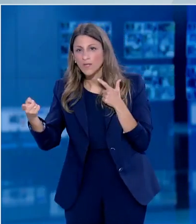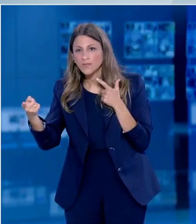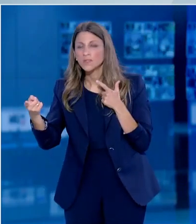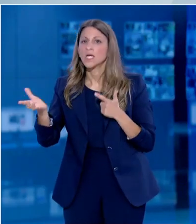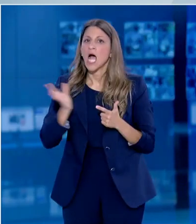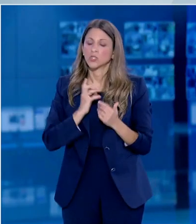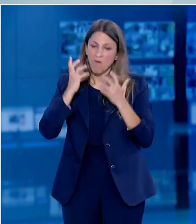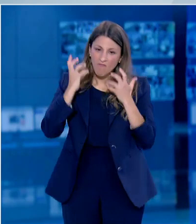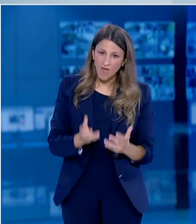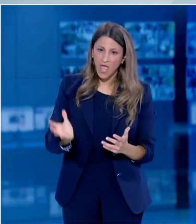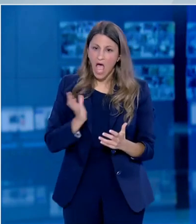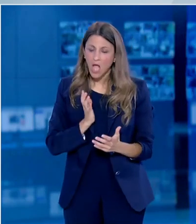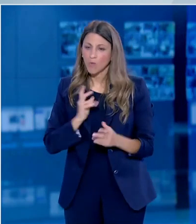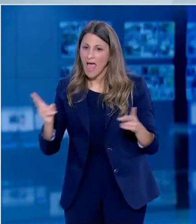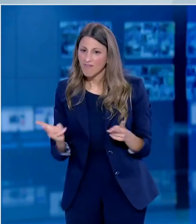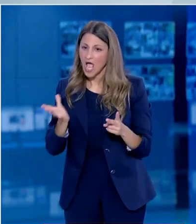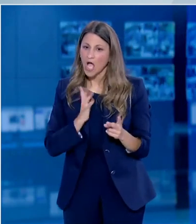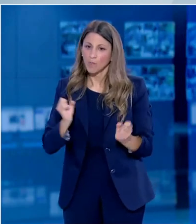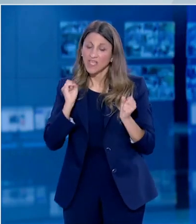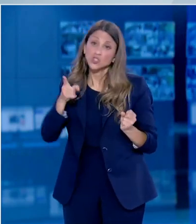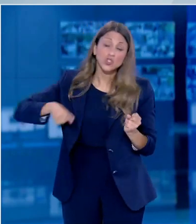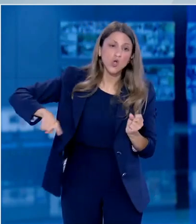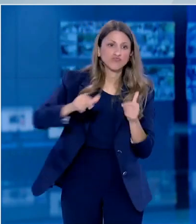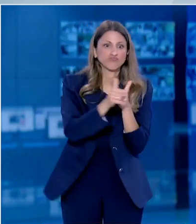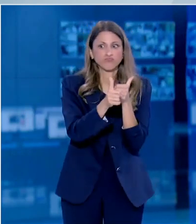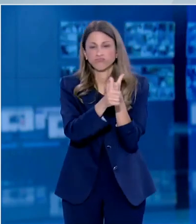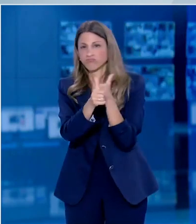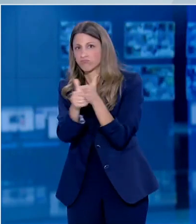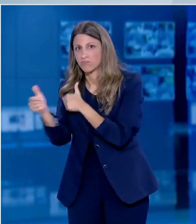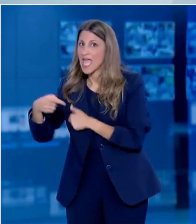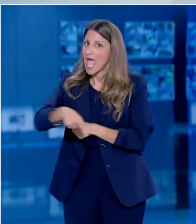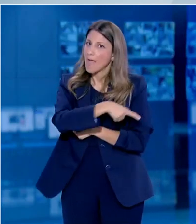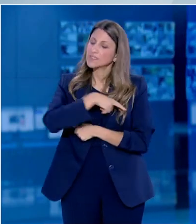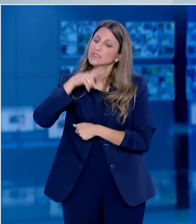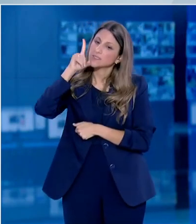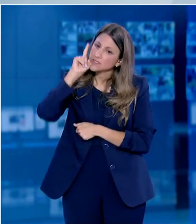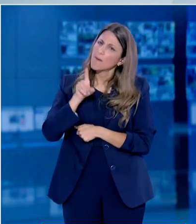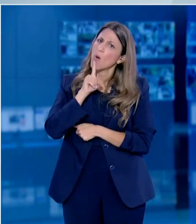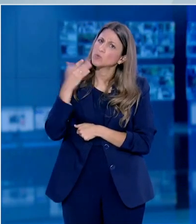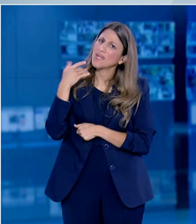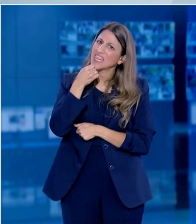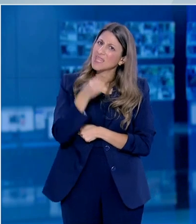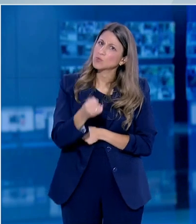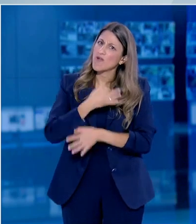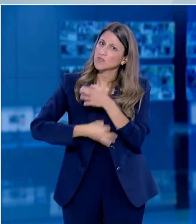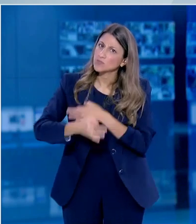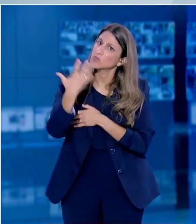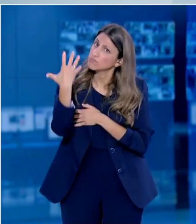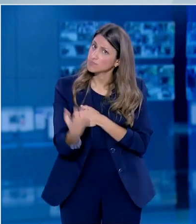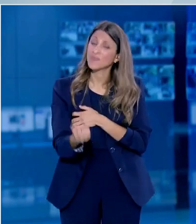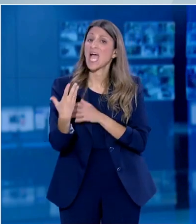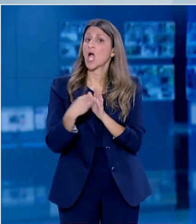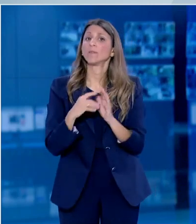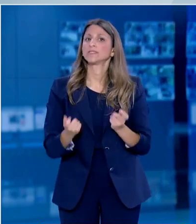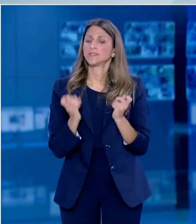σώσουμε τους ψηλείς βαρύτερας οι οποίοι μπαίναν στα νοσοκομεία. Αλλά σε εμάς υπήρχε εδώ και να μην αυτή η δυνατότητα που λέει η αγαπητή δημοσιογράφος. Και επίσης υπήρχε και η